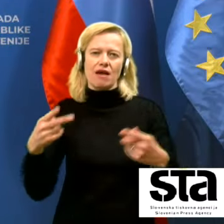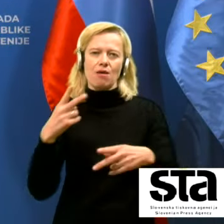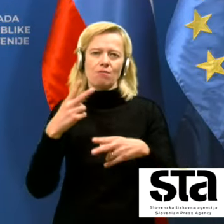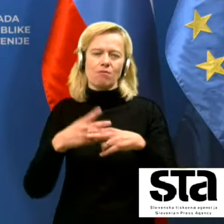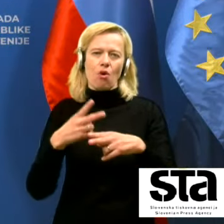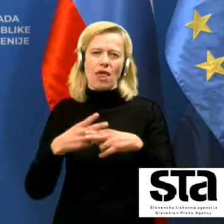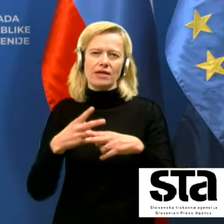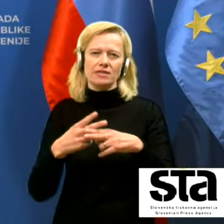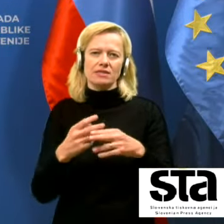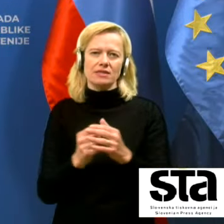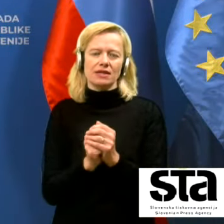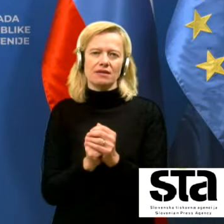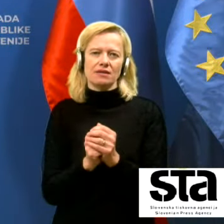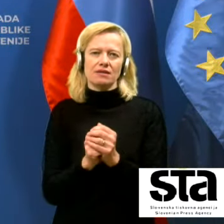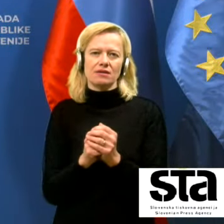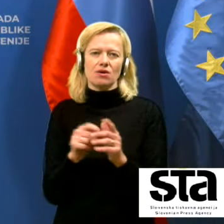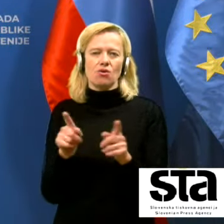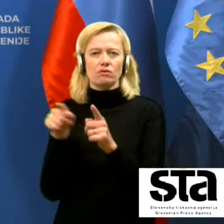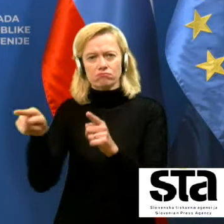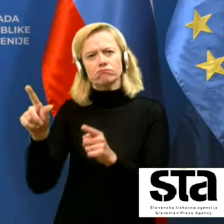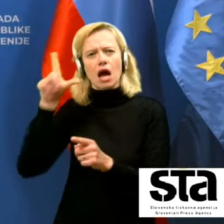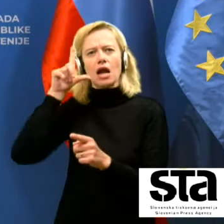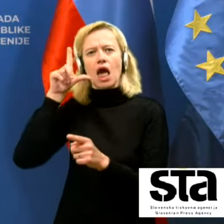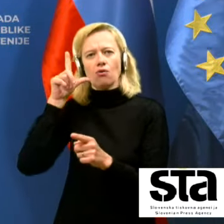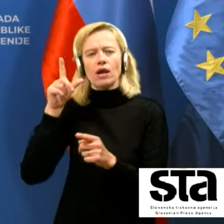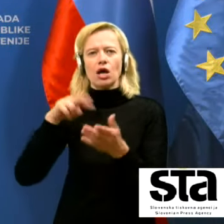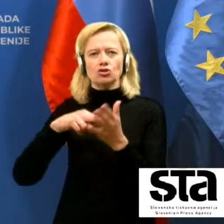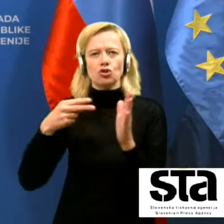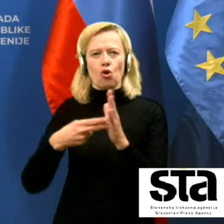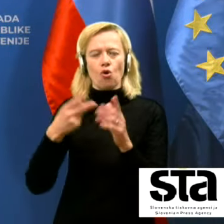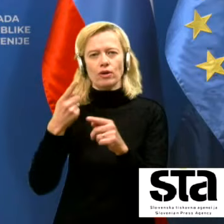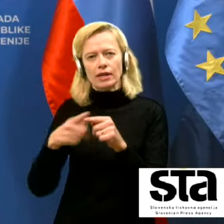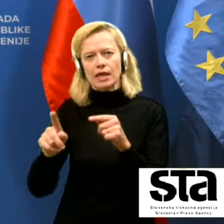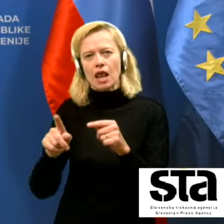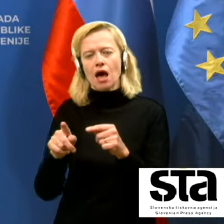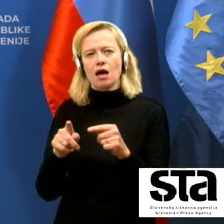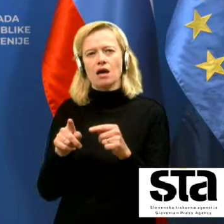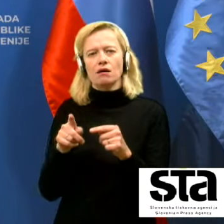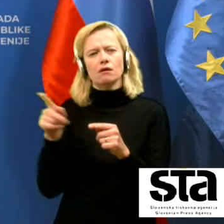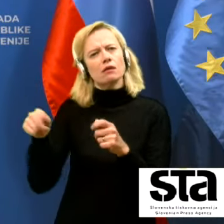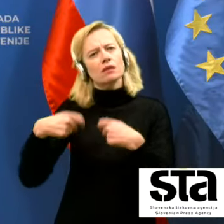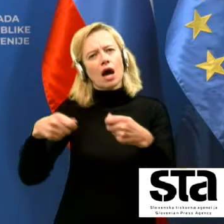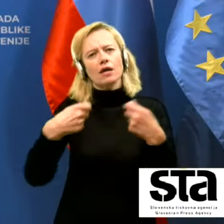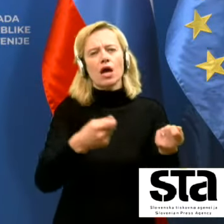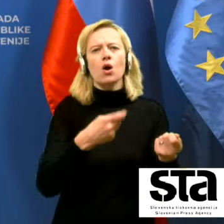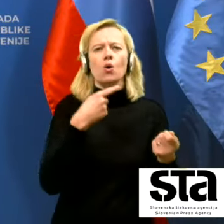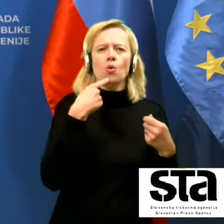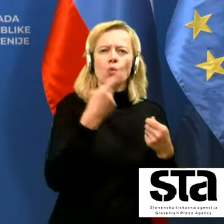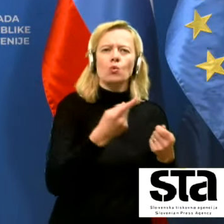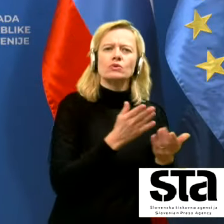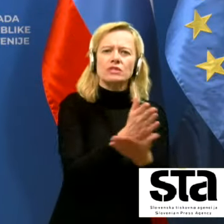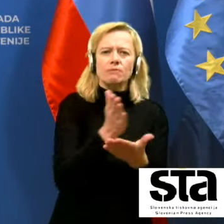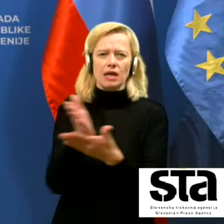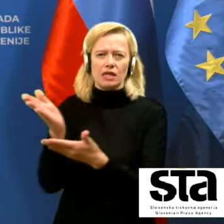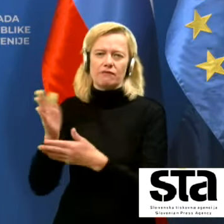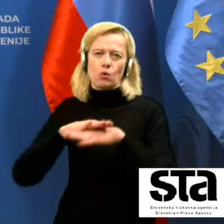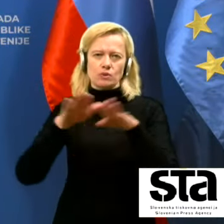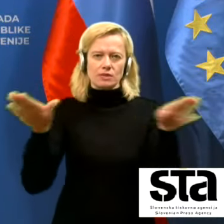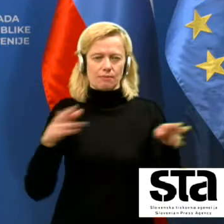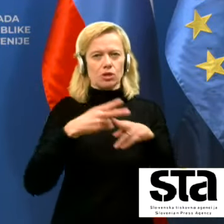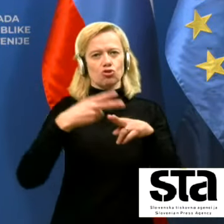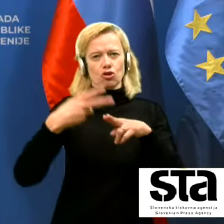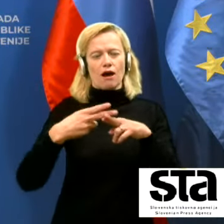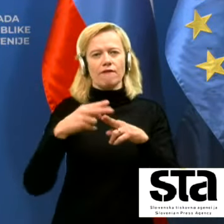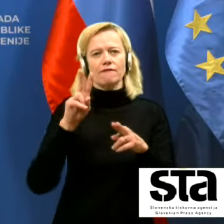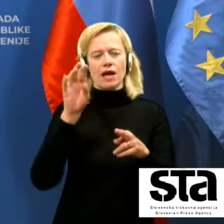kot tistega glavnega strokovnega dela, ki usmeritve daje vsem državam v evropski